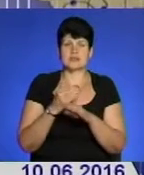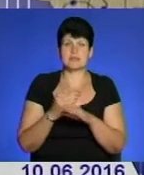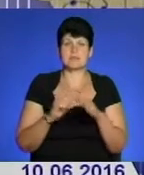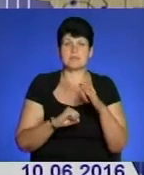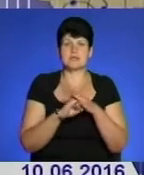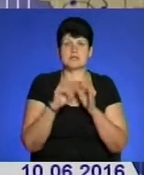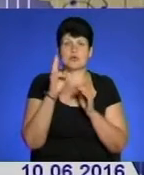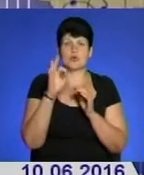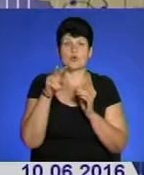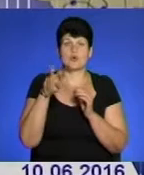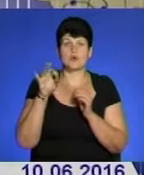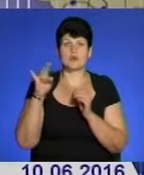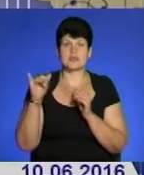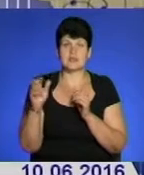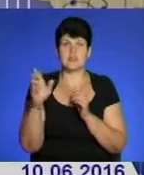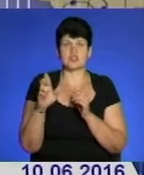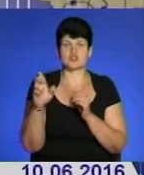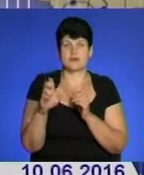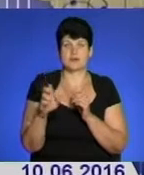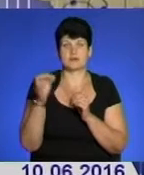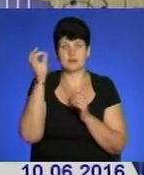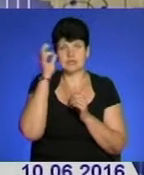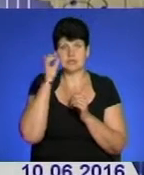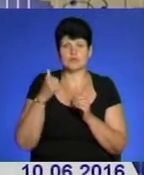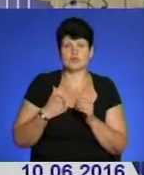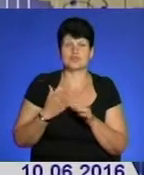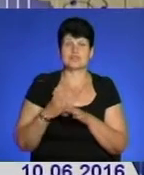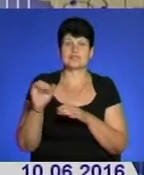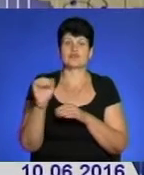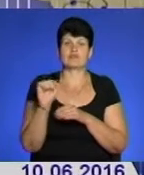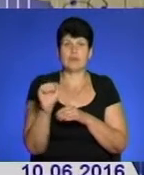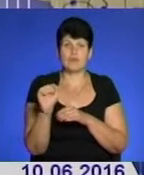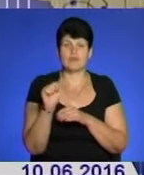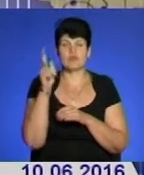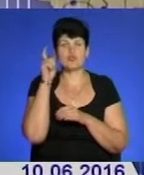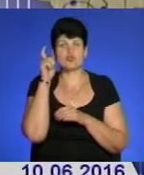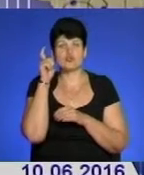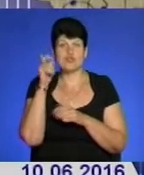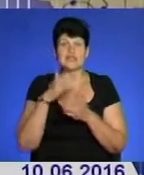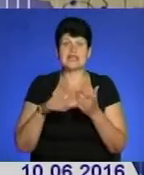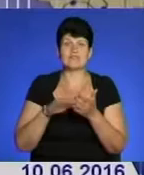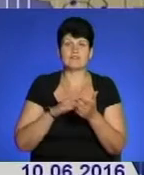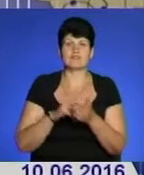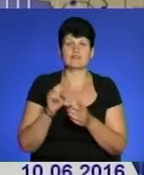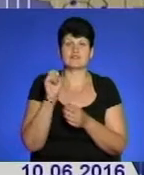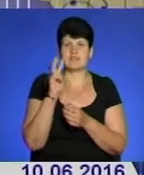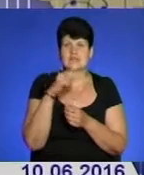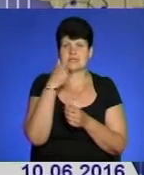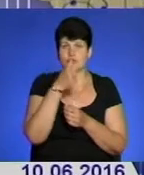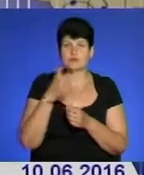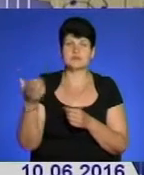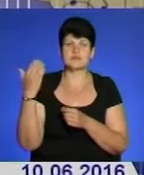колонії у Бережанах. Ну, нагадаємо, що військову частину у Теревовлі та Чорткові ліквідували 12 років.